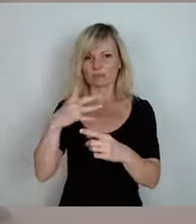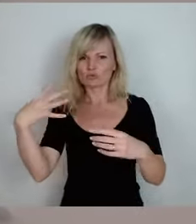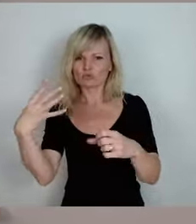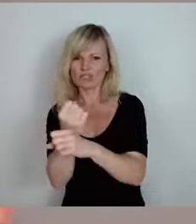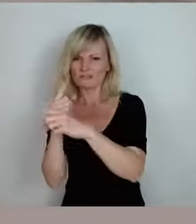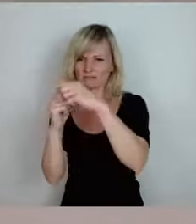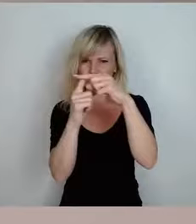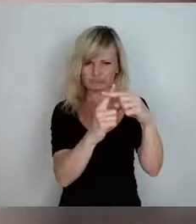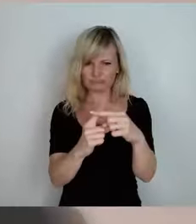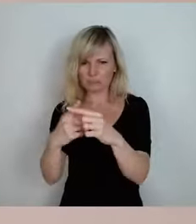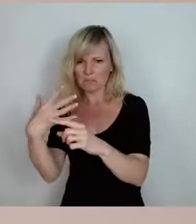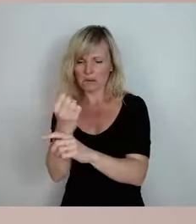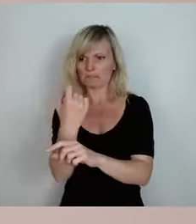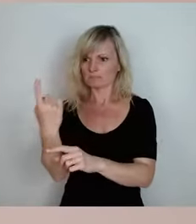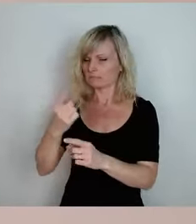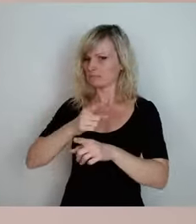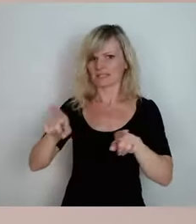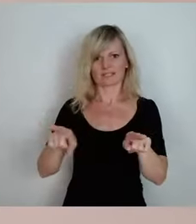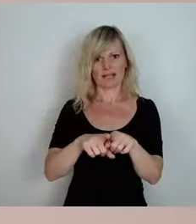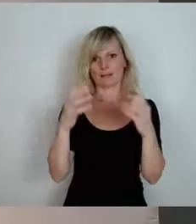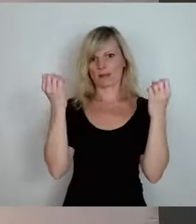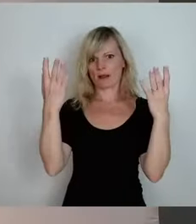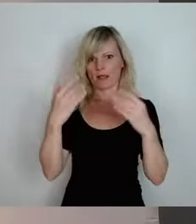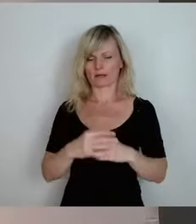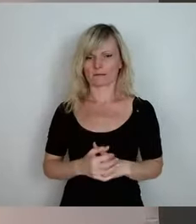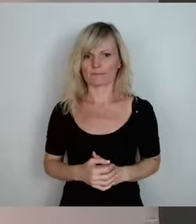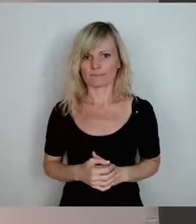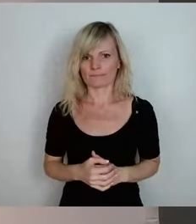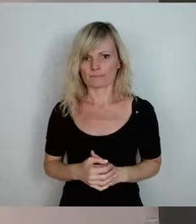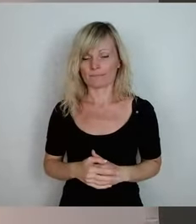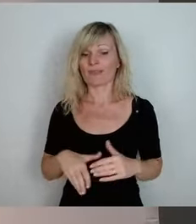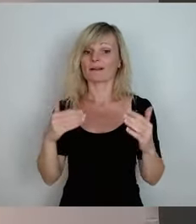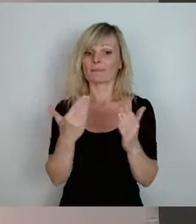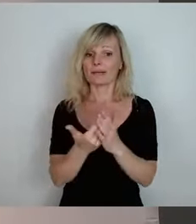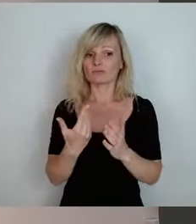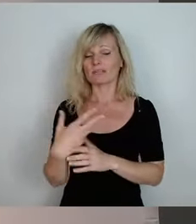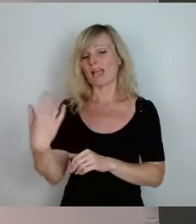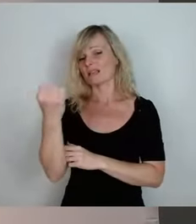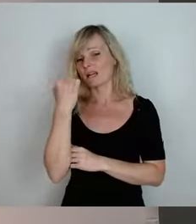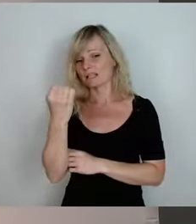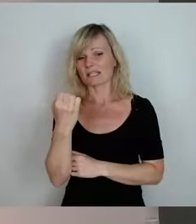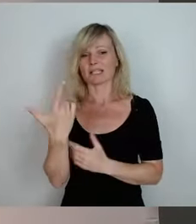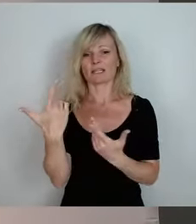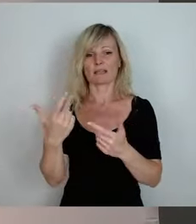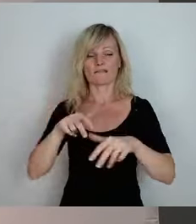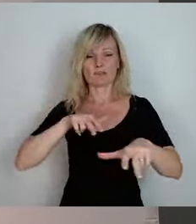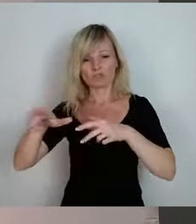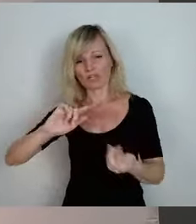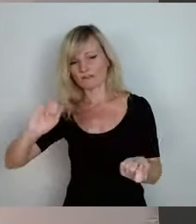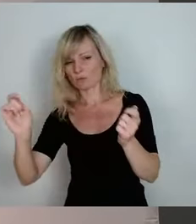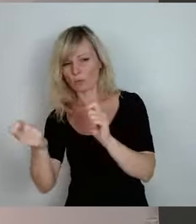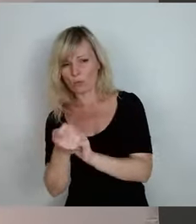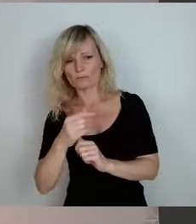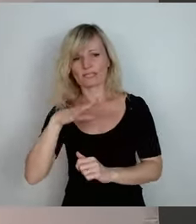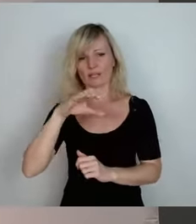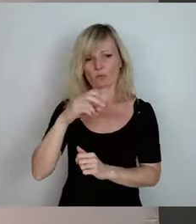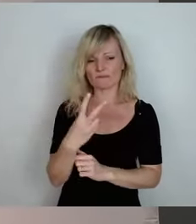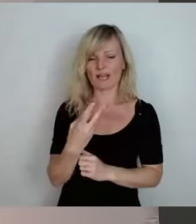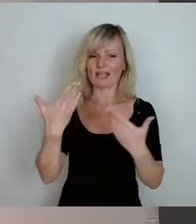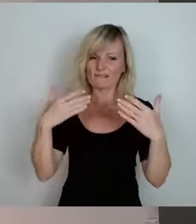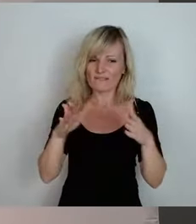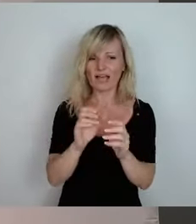welches Land, wenn man dieses Ziel hat, Umbau der Energiewirtschaft, CO2-freie Industrieproduktion, Management der ganzen Prozesse,